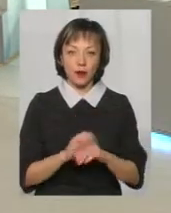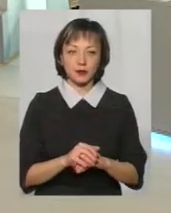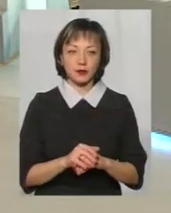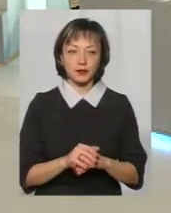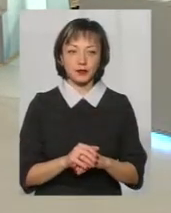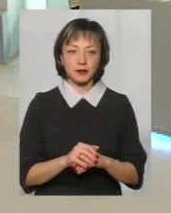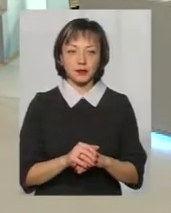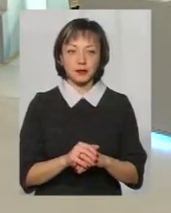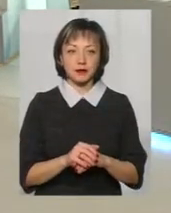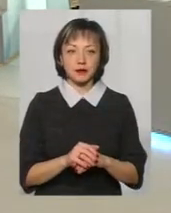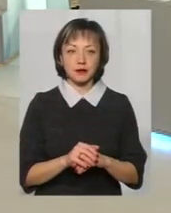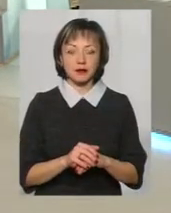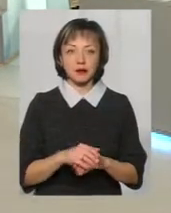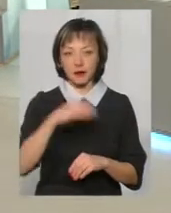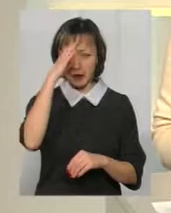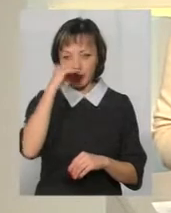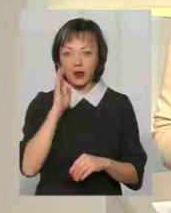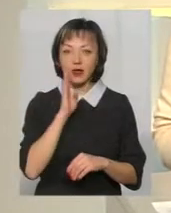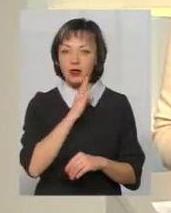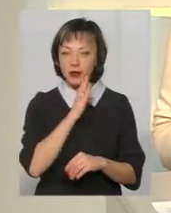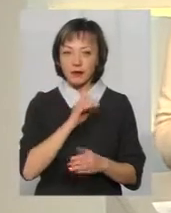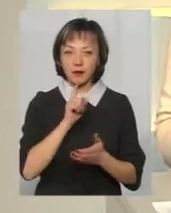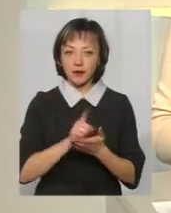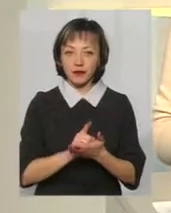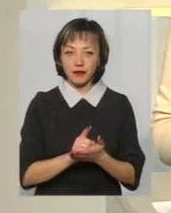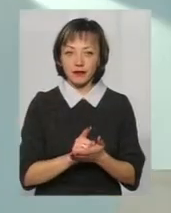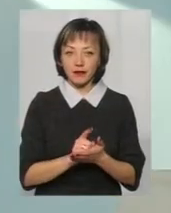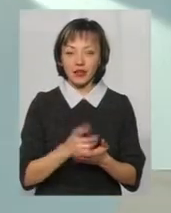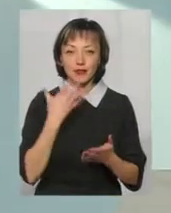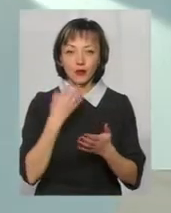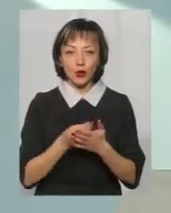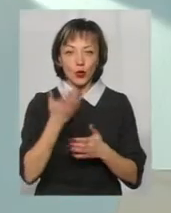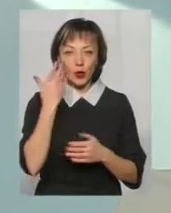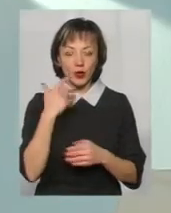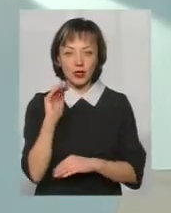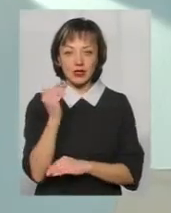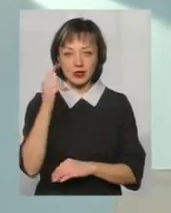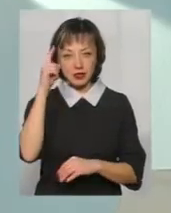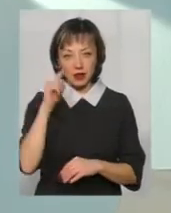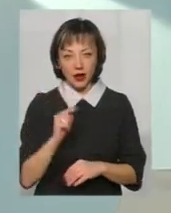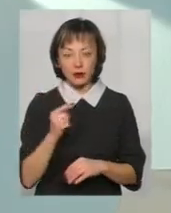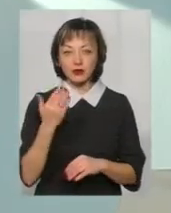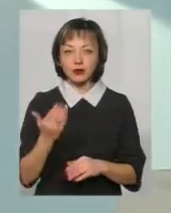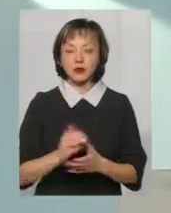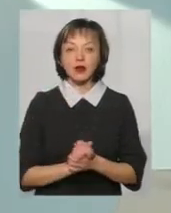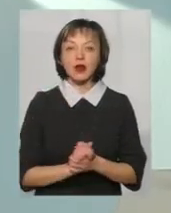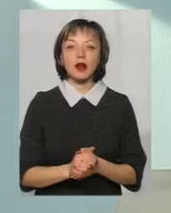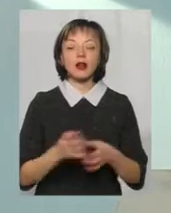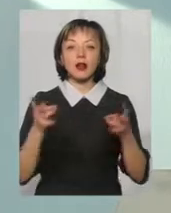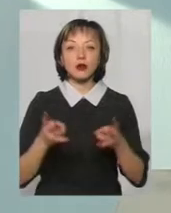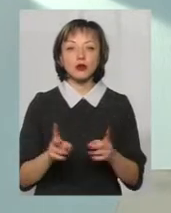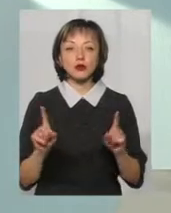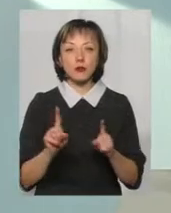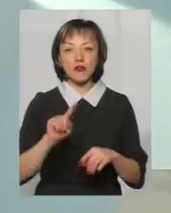відповідальності? Батьків. Ну і свою, коли дитина знає, що вона… Ви розумієте, для того, щоб